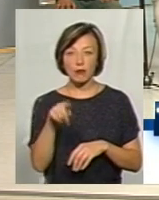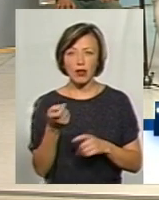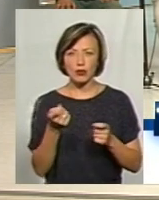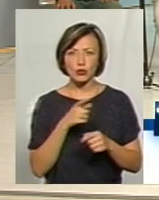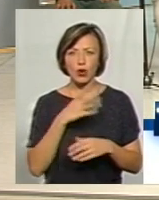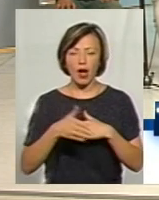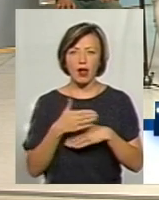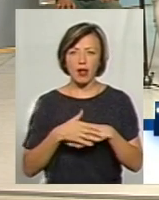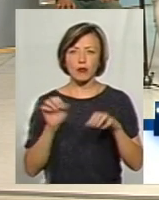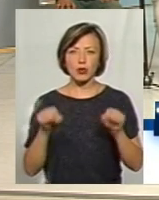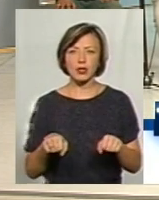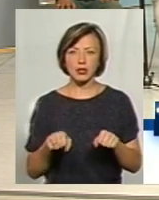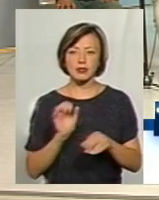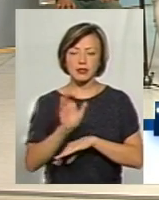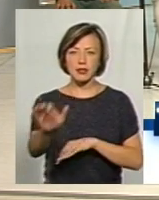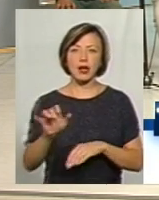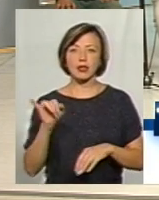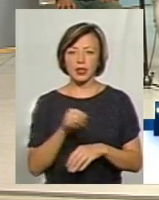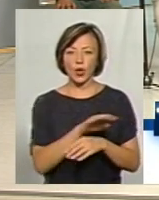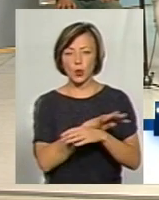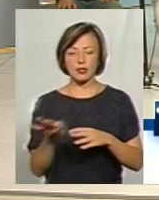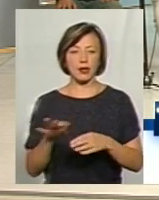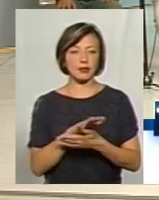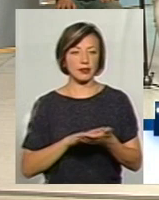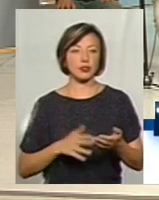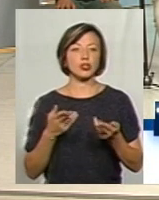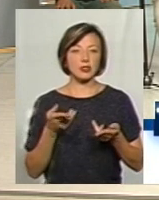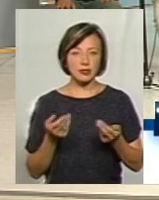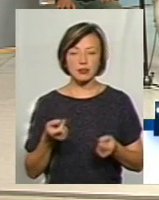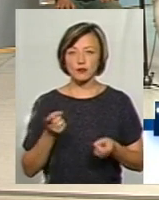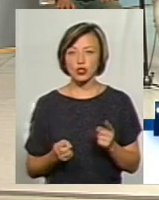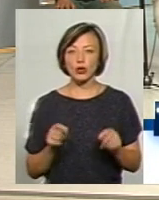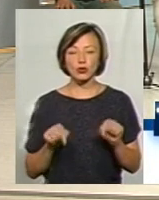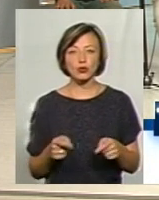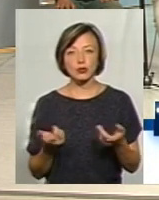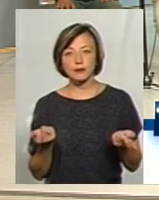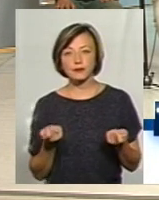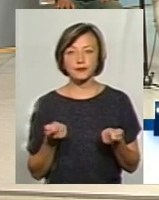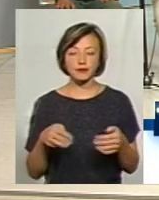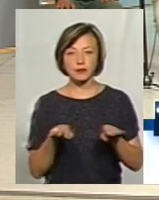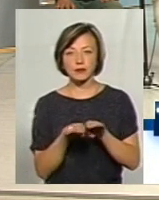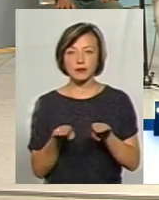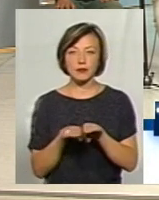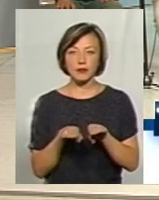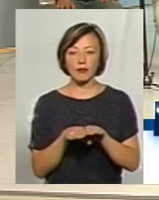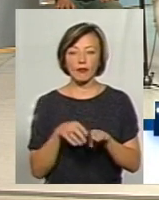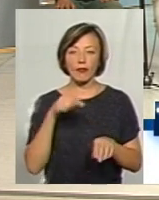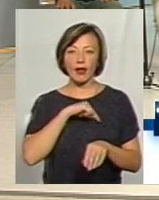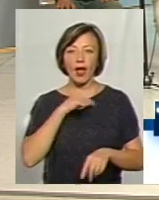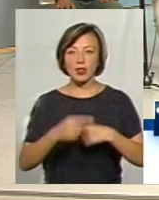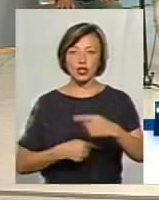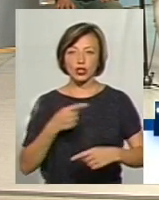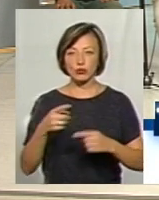просто карали, але могли її заслати і розстріляти і так далі. Та звичайно, тут десь на рівні генетичному